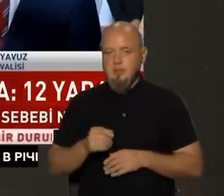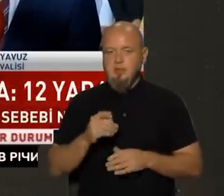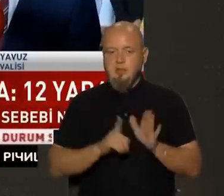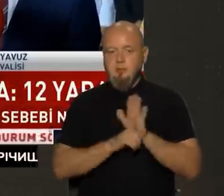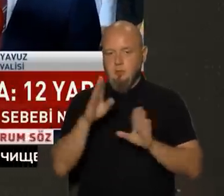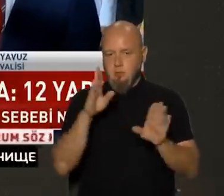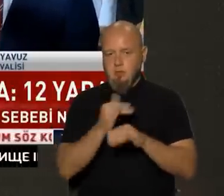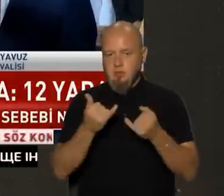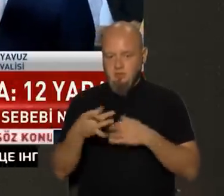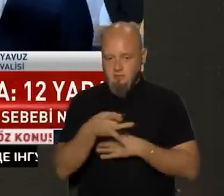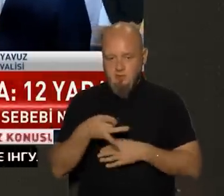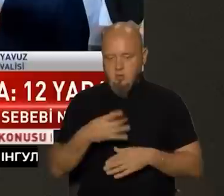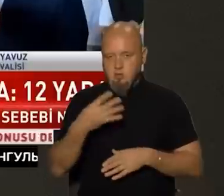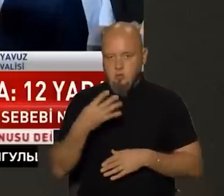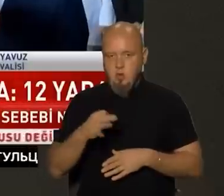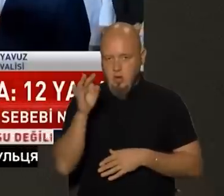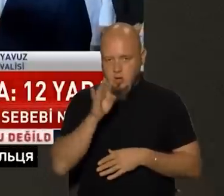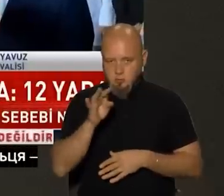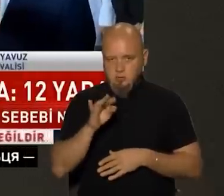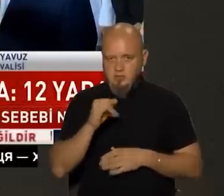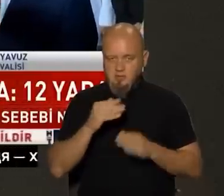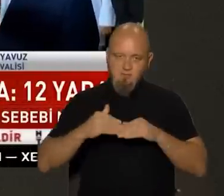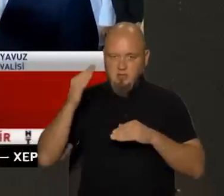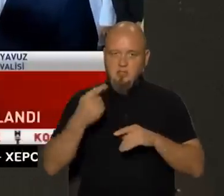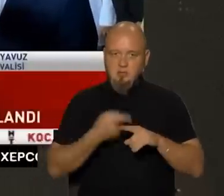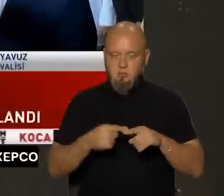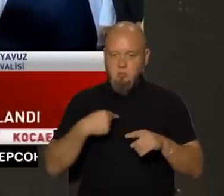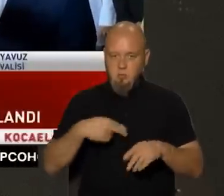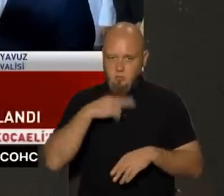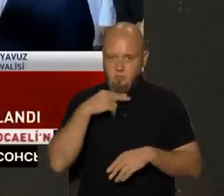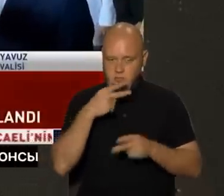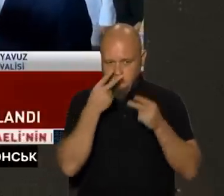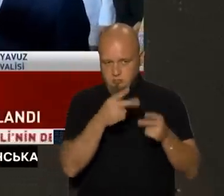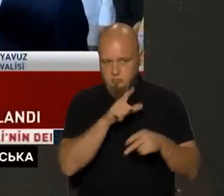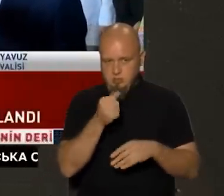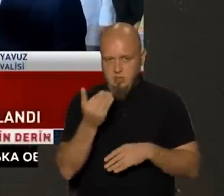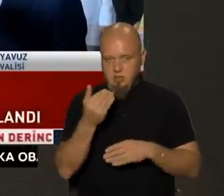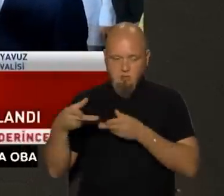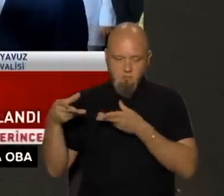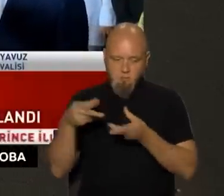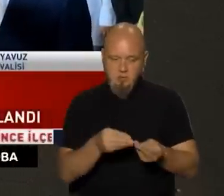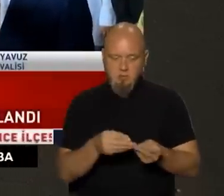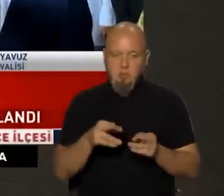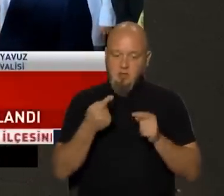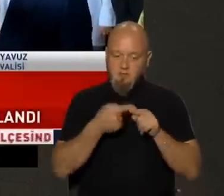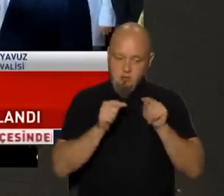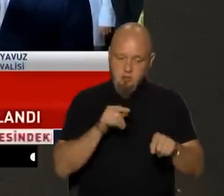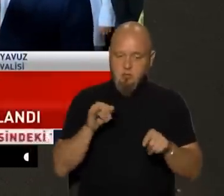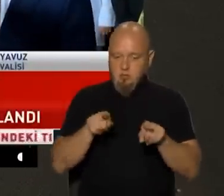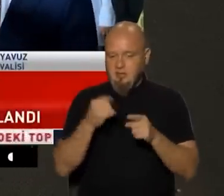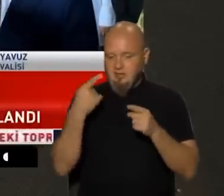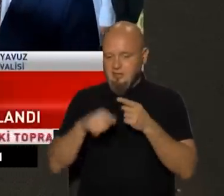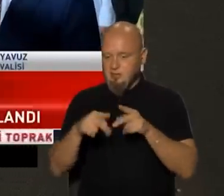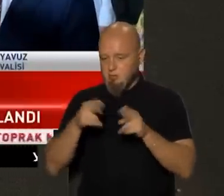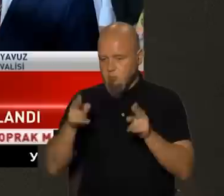Температура повітря нині в регіоні 40 градусів і вище, тому ми уважно слідкуємо за її впливом як в цьому, так і в інших